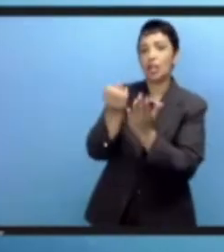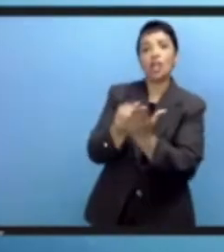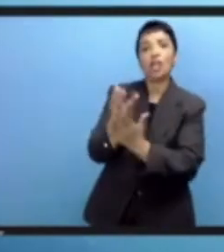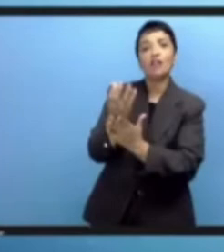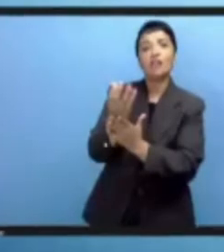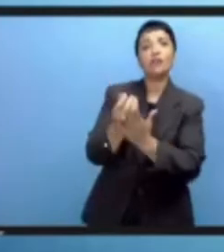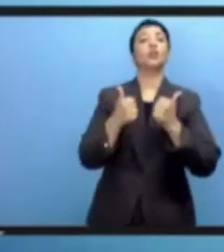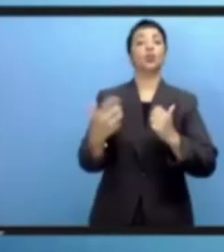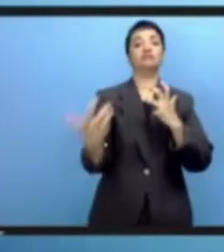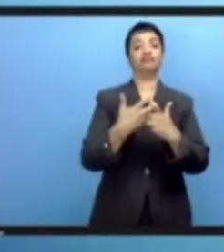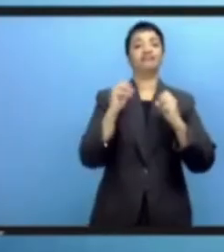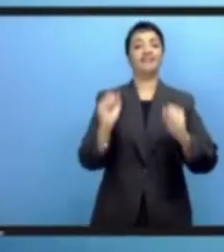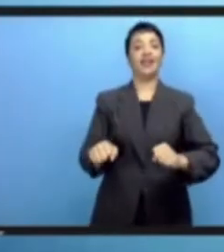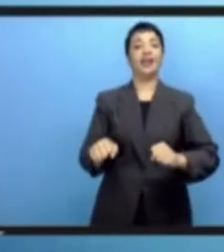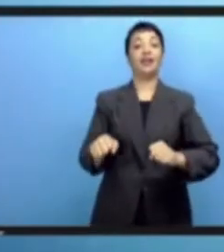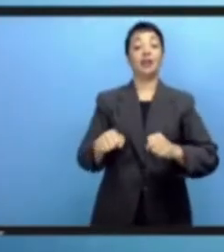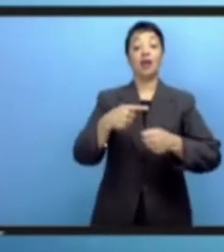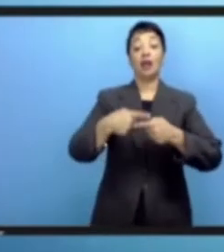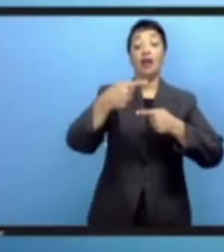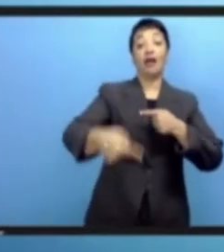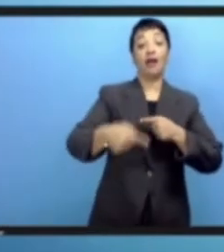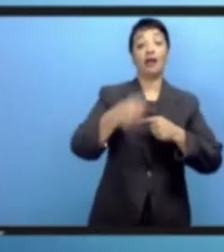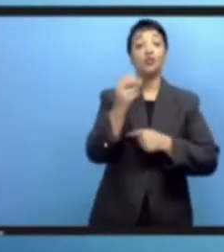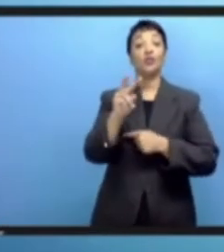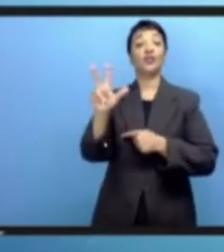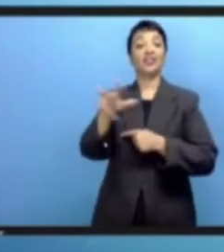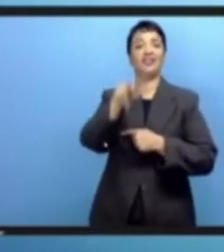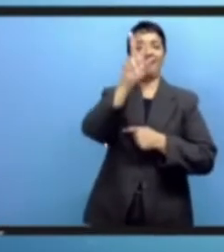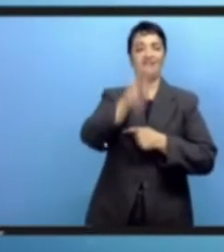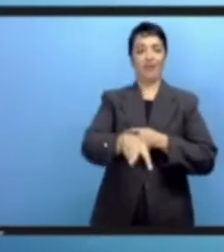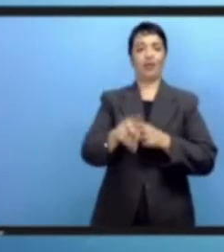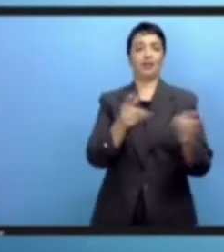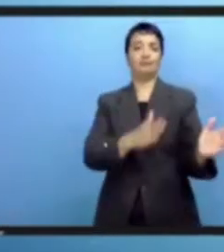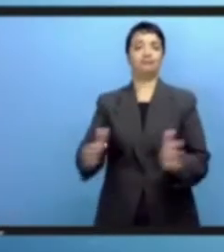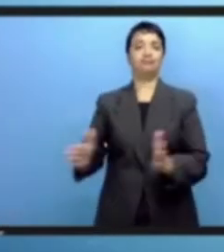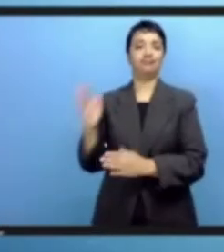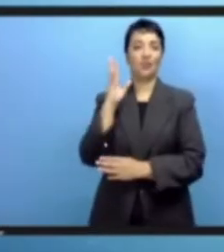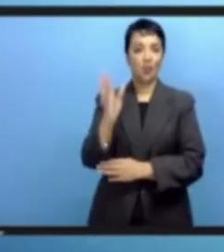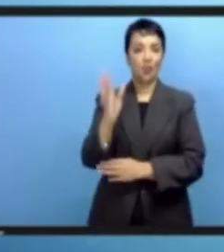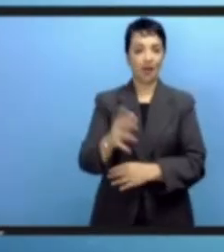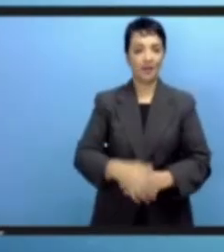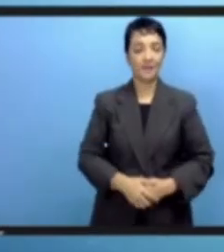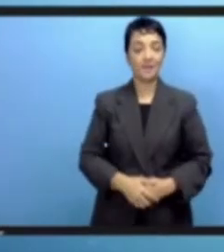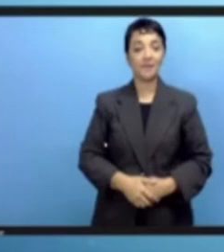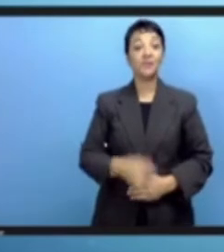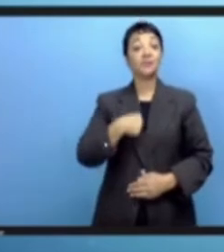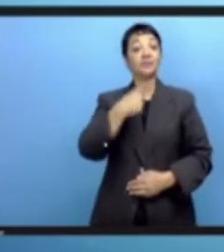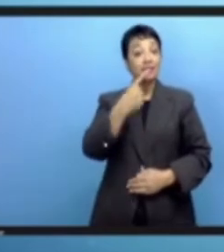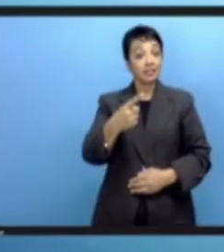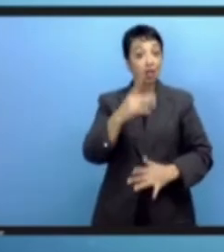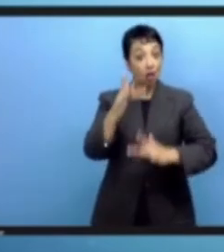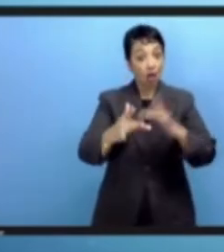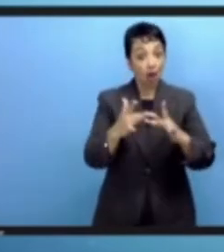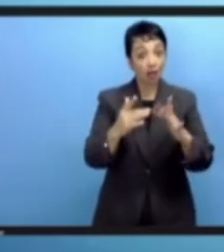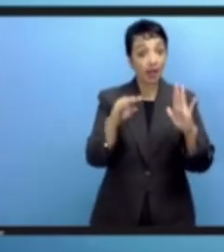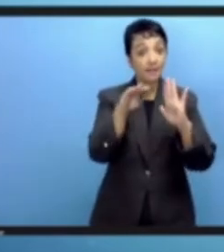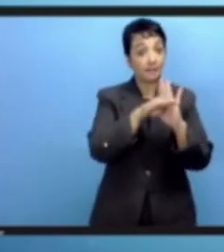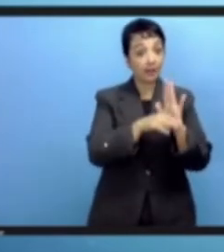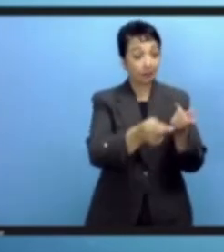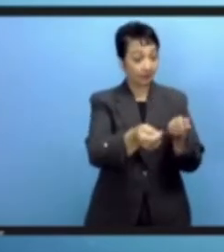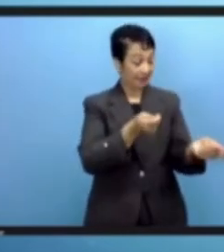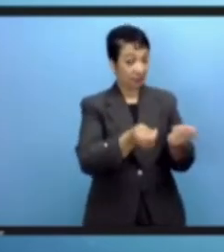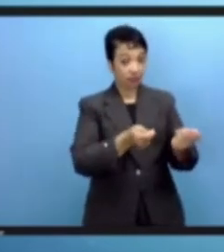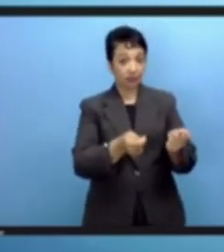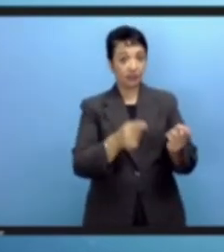سلعة عامة بينما نعمل على حماية حرية التعبير عبر الشبكة وعندما أقول